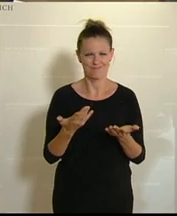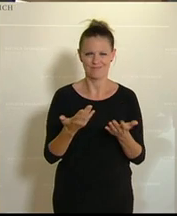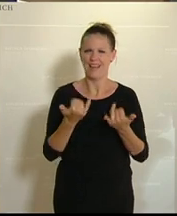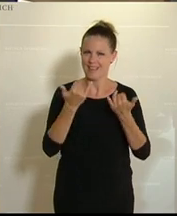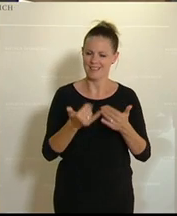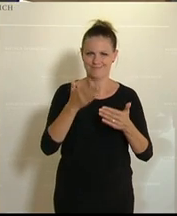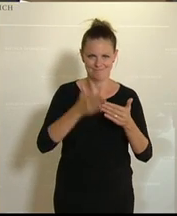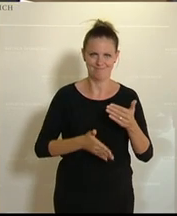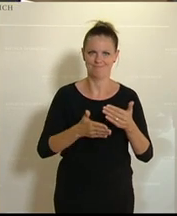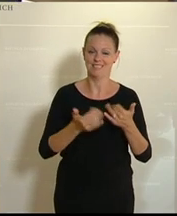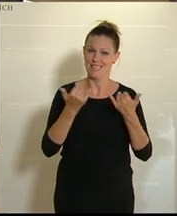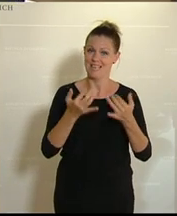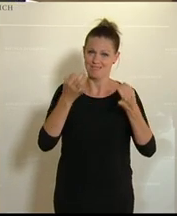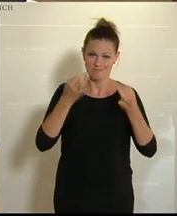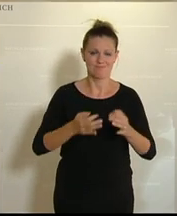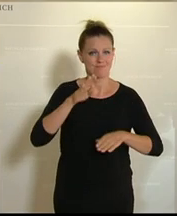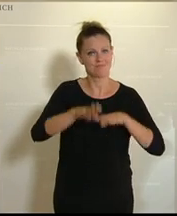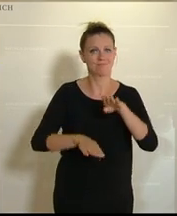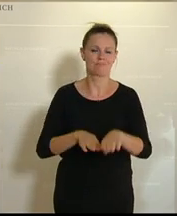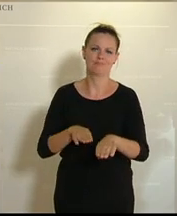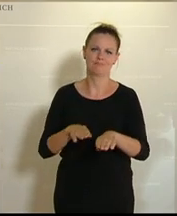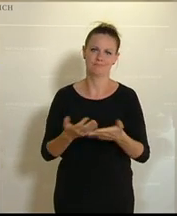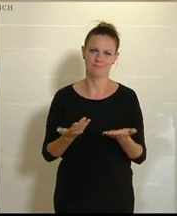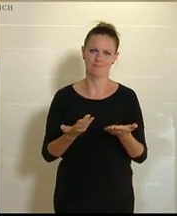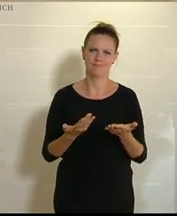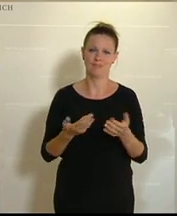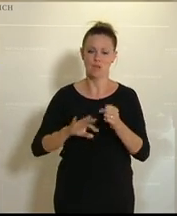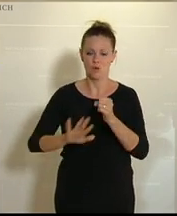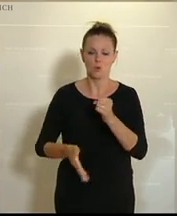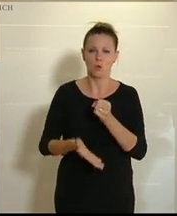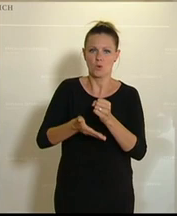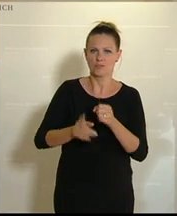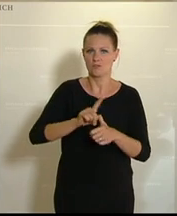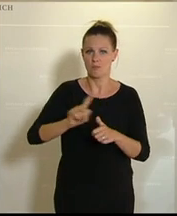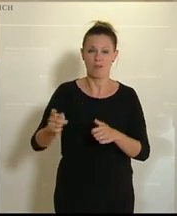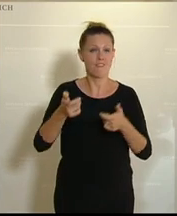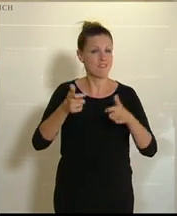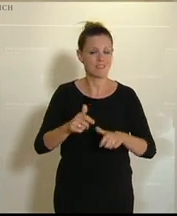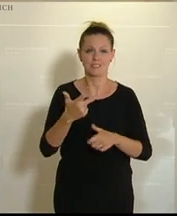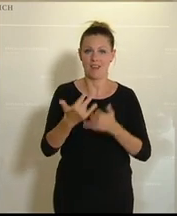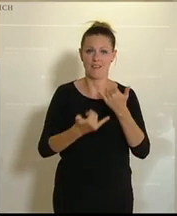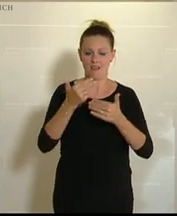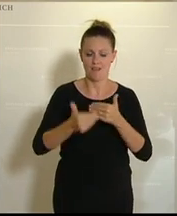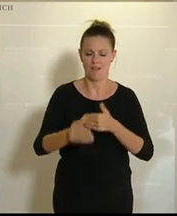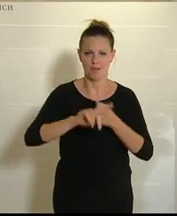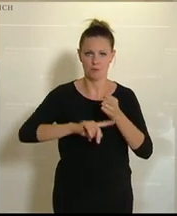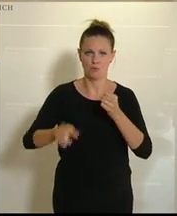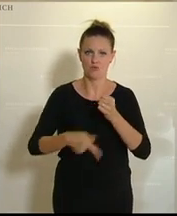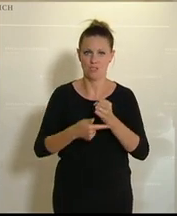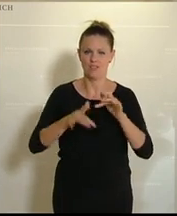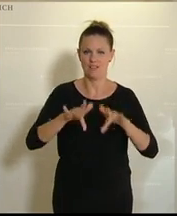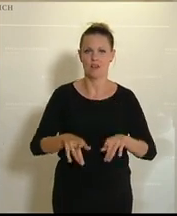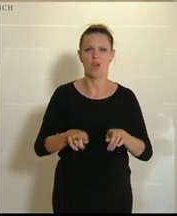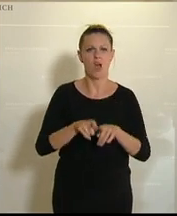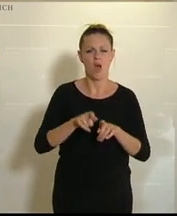wirklich ein wirklicher Meilenstein, Kürzungsverbot fixe dreijährige Budgets. Ich muss auch dem Abgeordneten